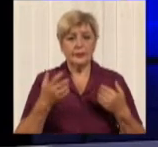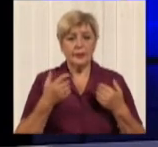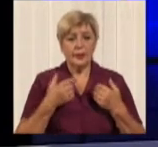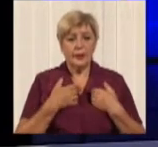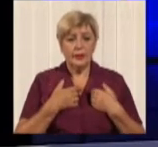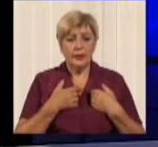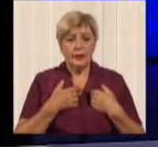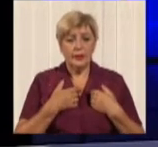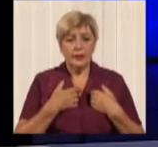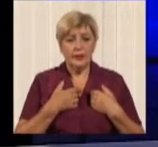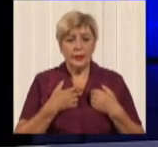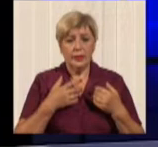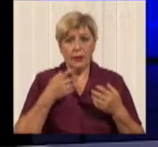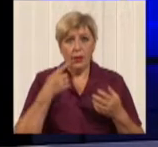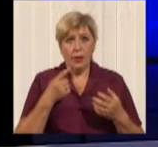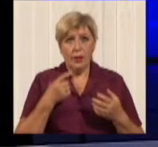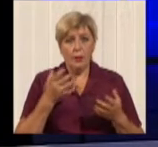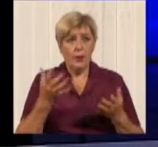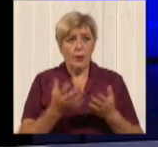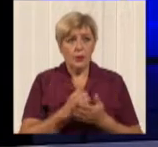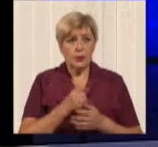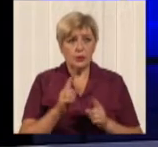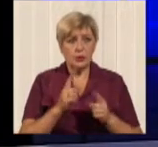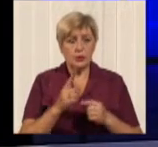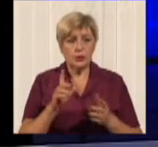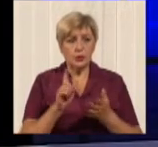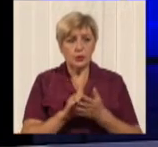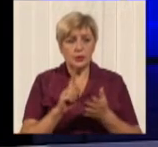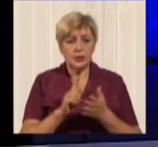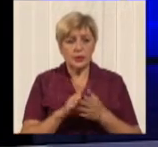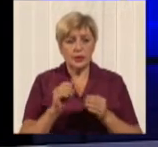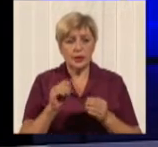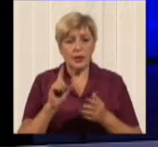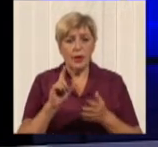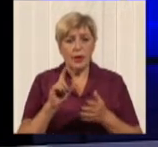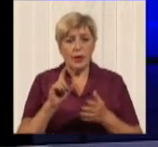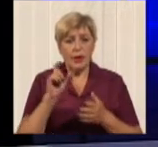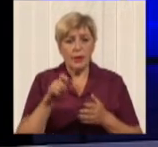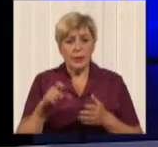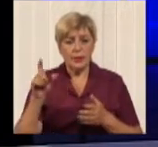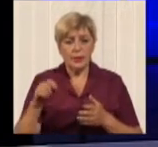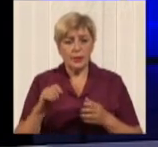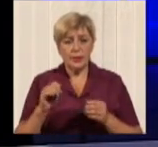гроші. І просто дивитися точно. От пенсіонерам пенсії повисили, сусід отримують 8 тисяч. І пикаєте